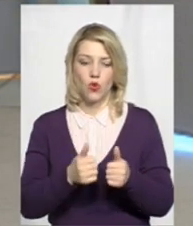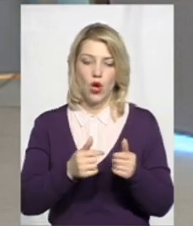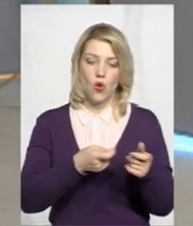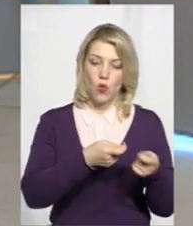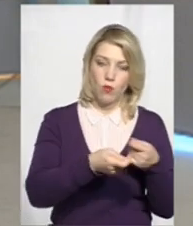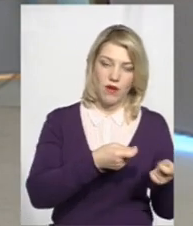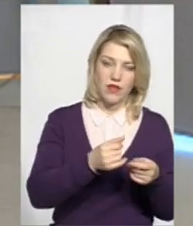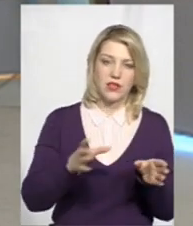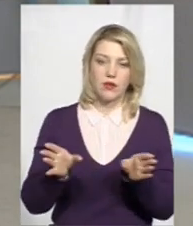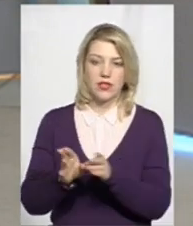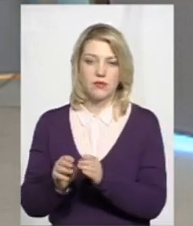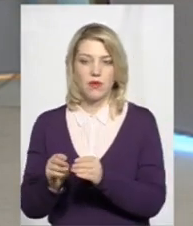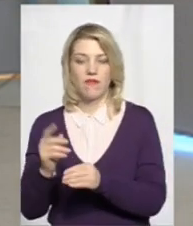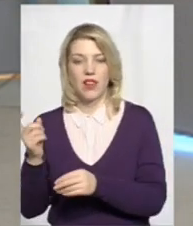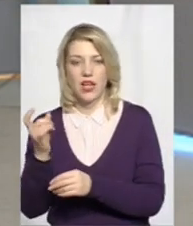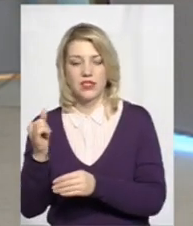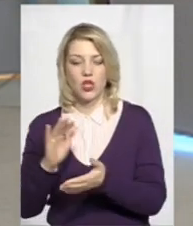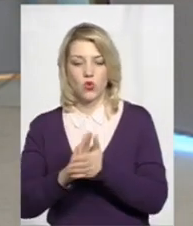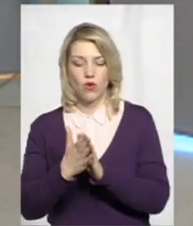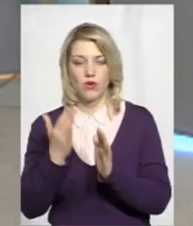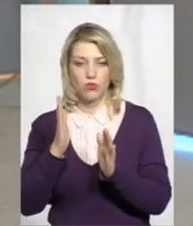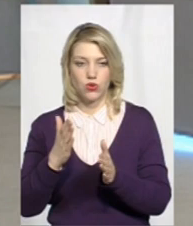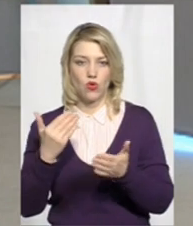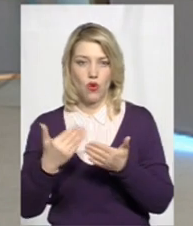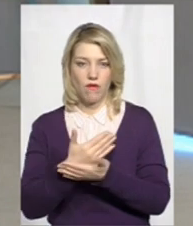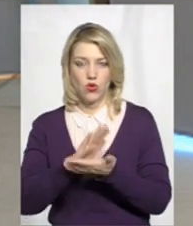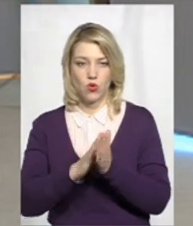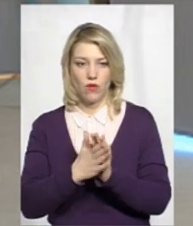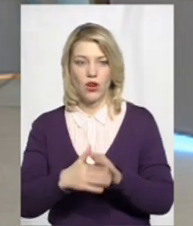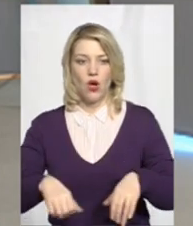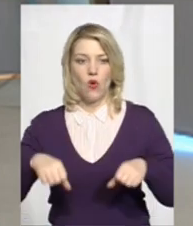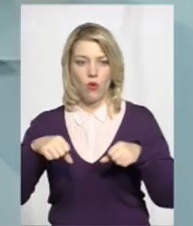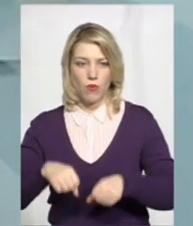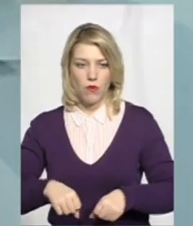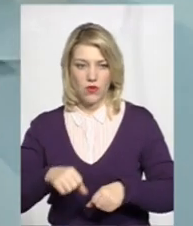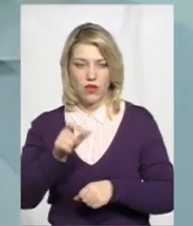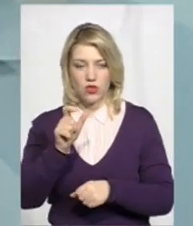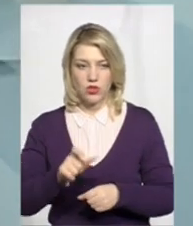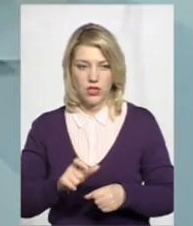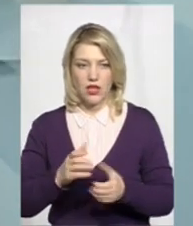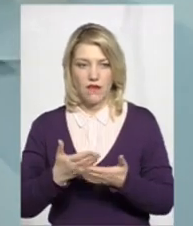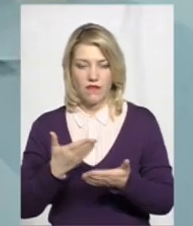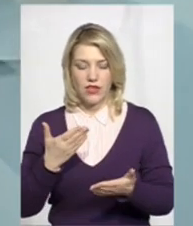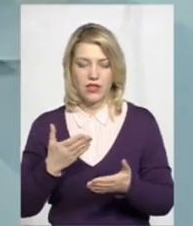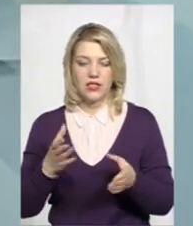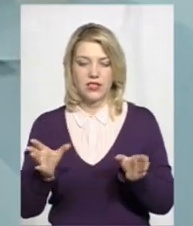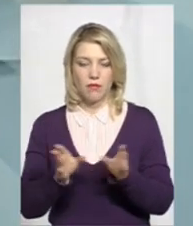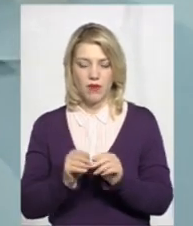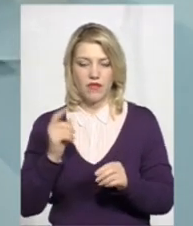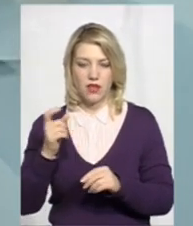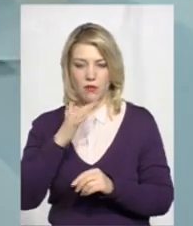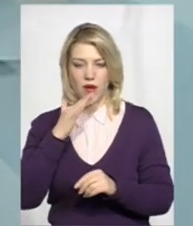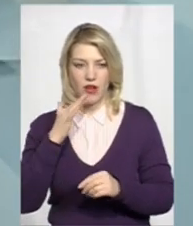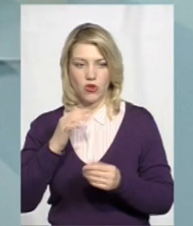співвласниками. І договір тепер буде укладати, новий договір, уповноважена особа від співвласників багатоквартирного